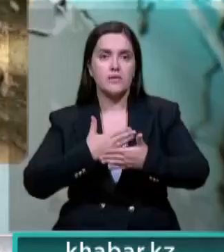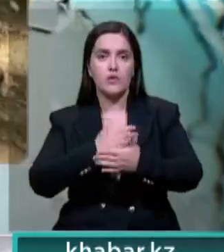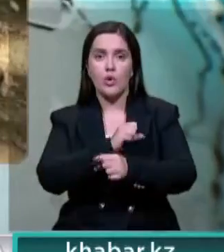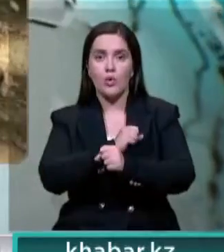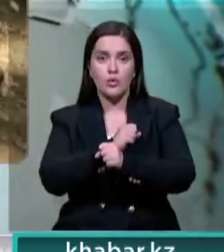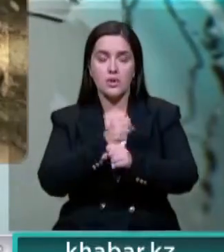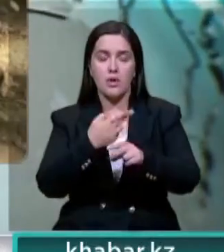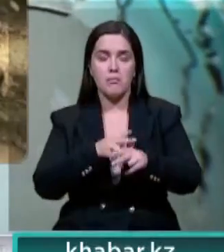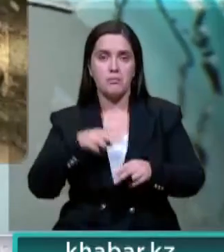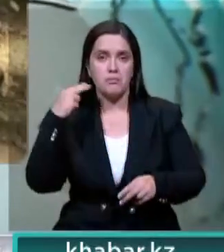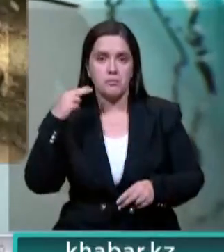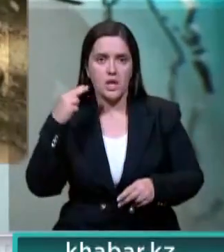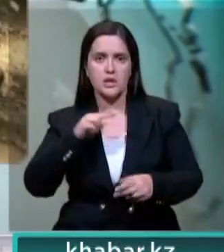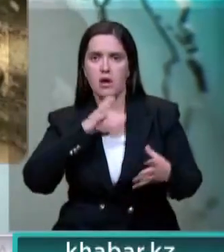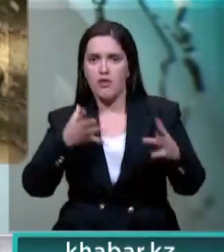положительно оценил проводимую работу.